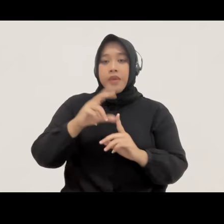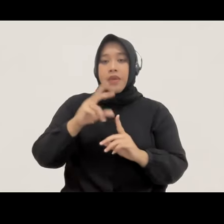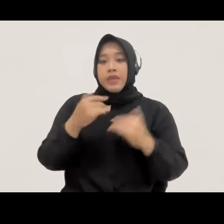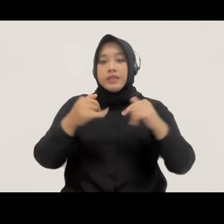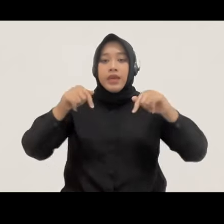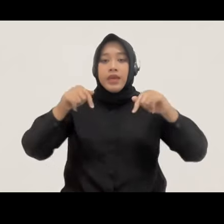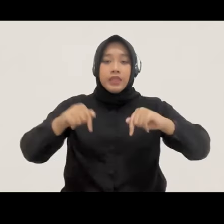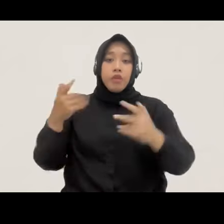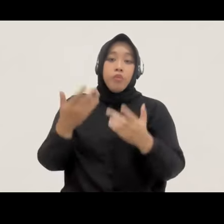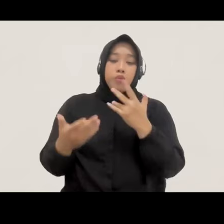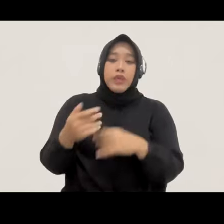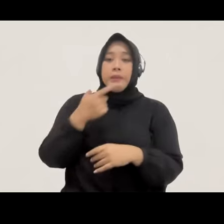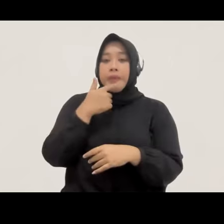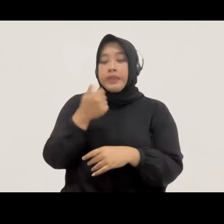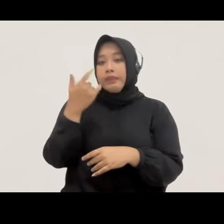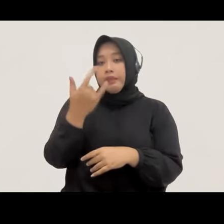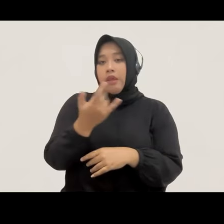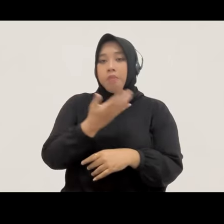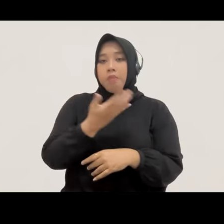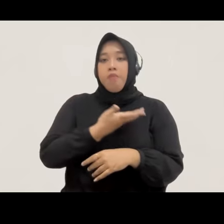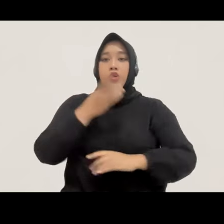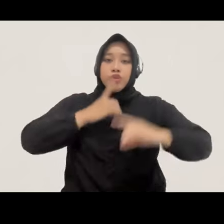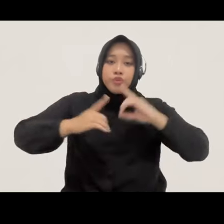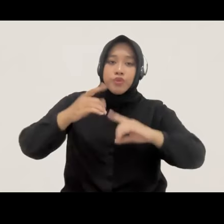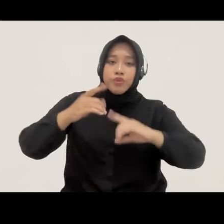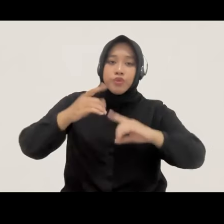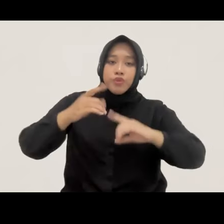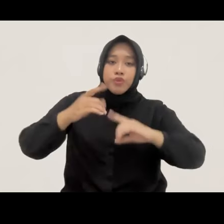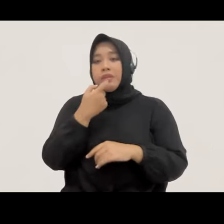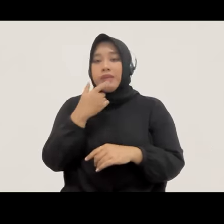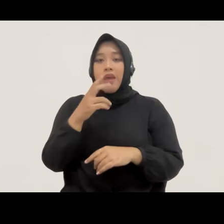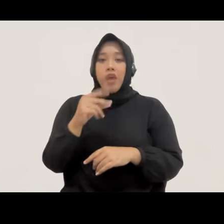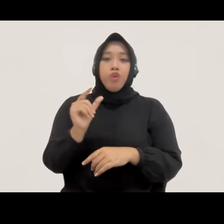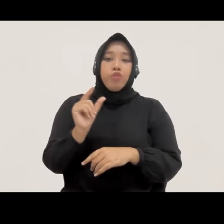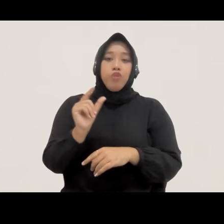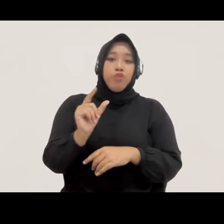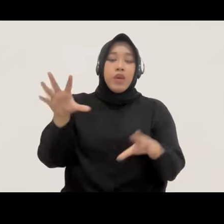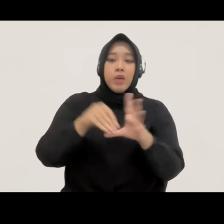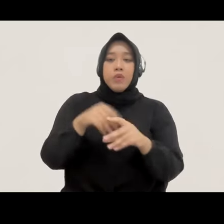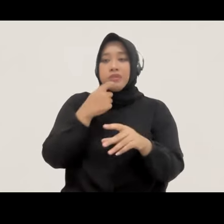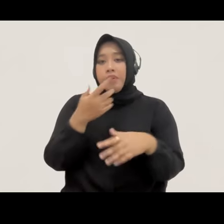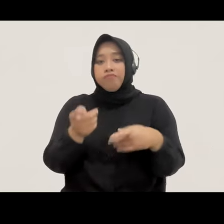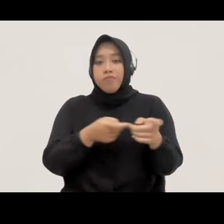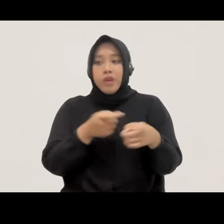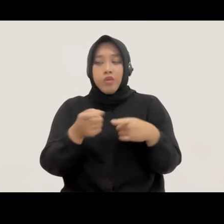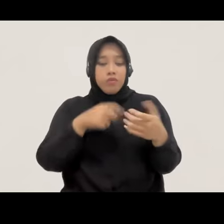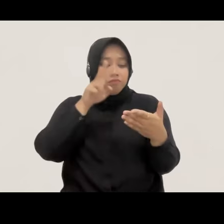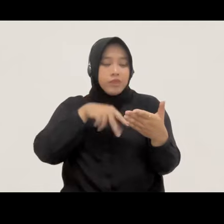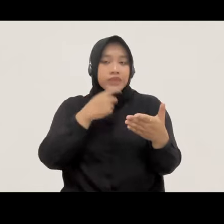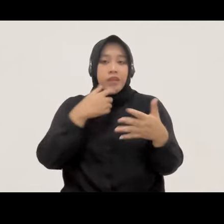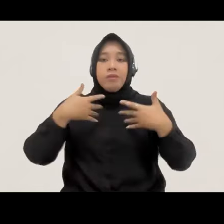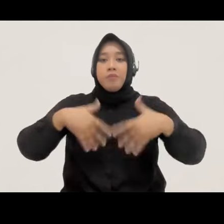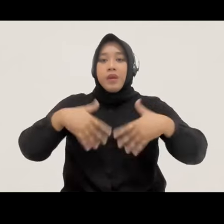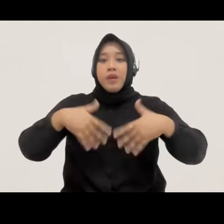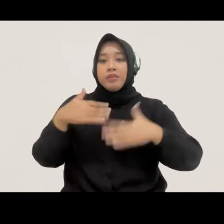tetap penting bagi kita untuk mendiskusikan beberapa hal terkait RUU ini, termasuk juga pengaturan dan melihat bagaimana praktika adilan